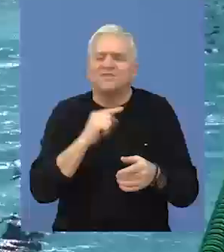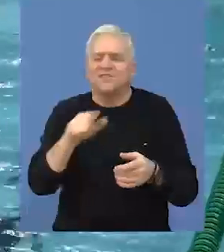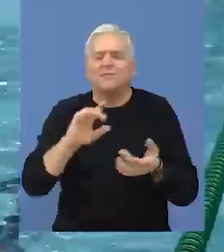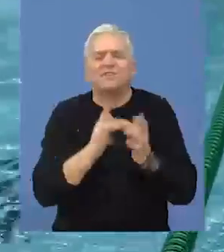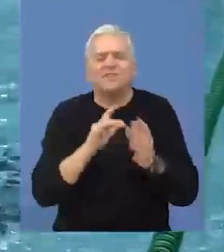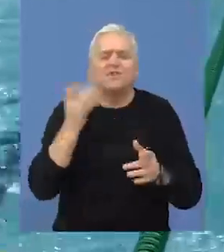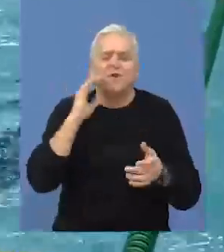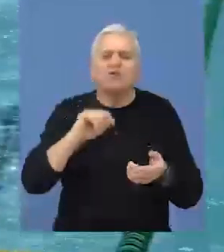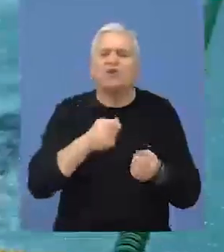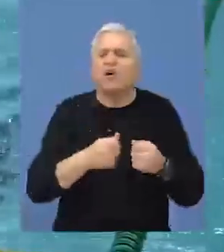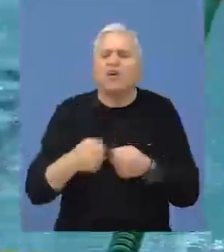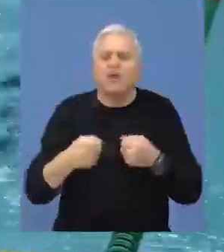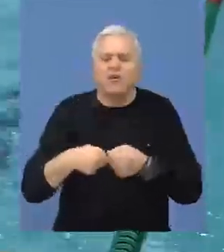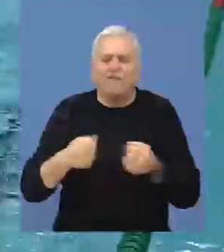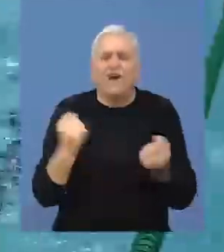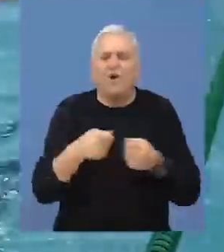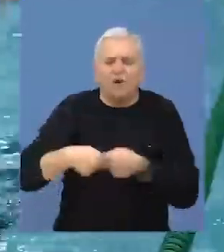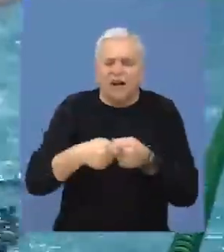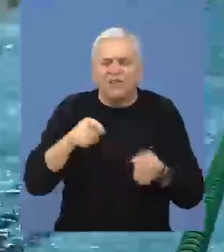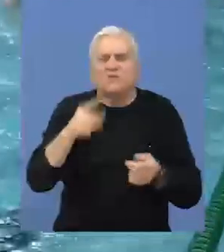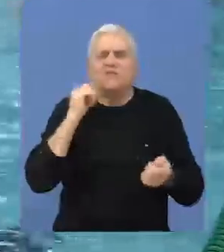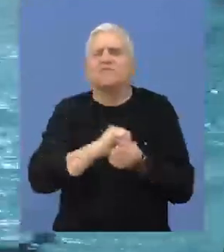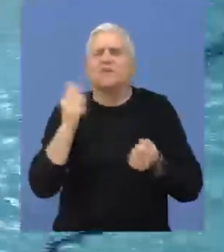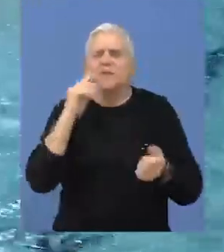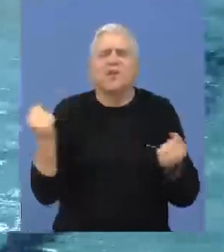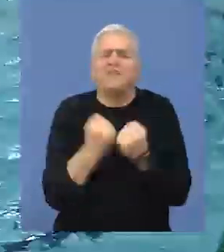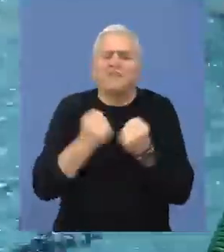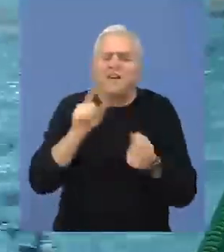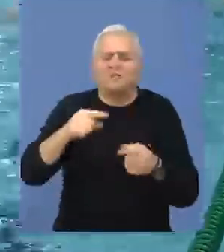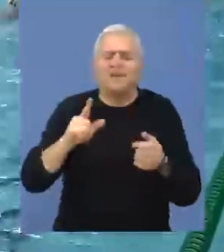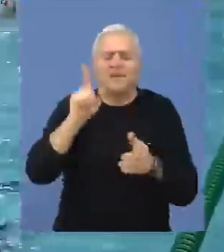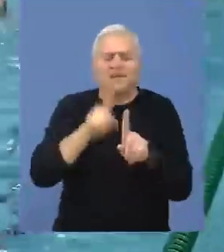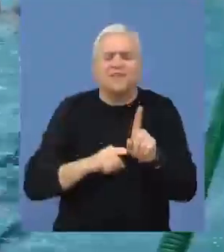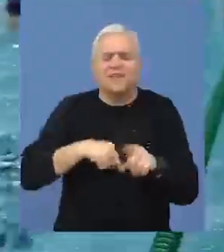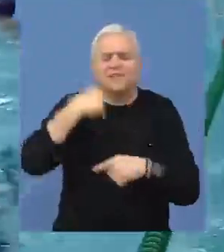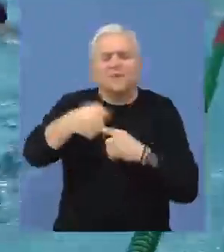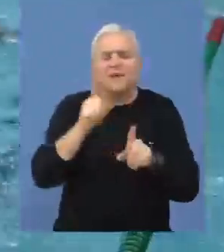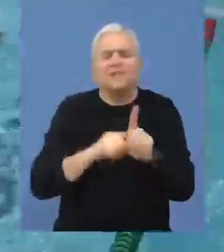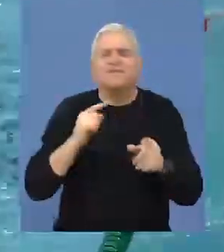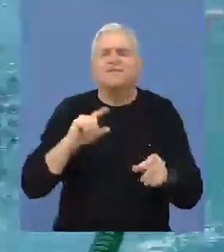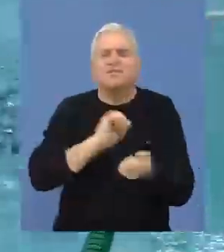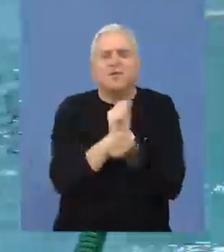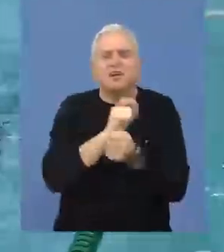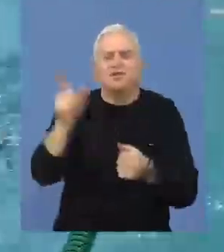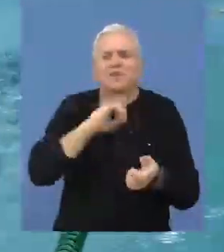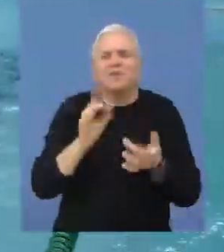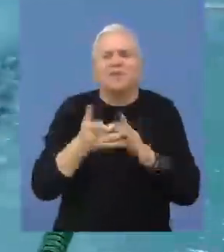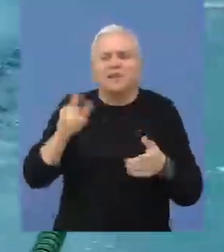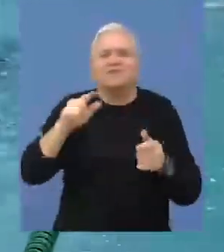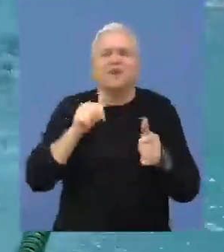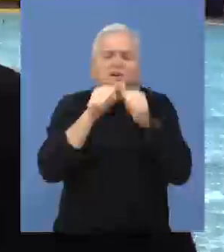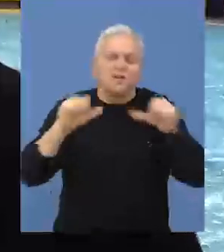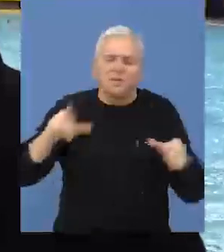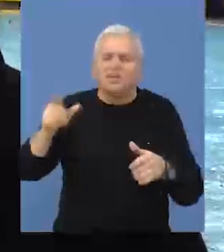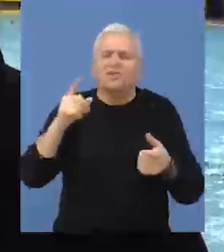je dopalo takmičenje i odlično nam je poslužilo za uvežbavanje tima za utakmice koja nam predstoje sledećeg meseca u Grčkoj, kako za